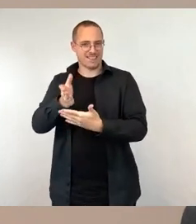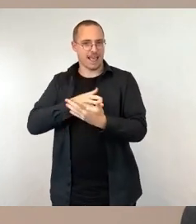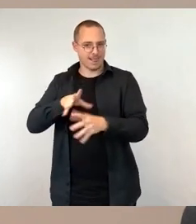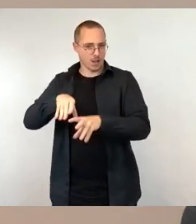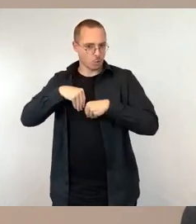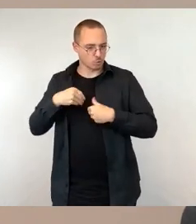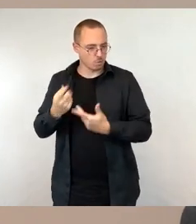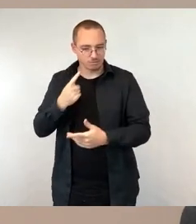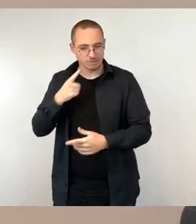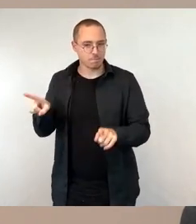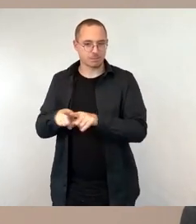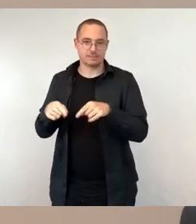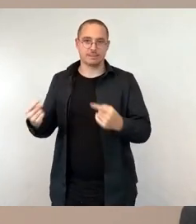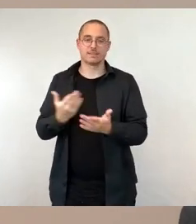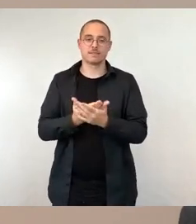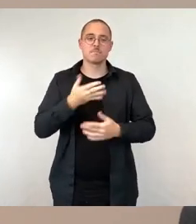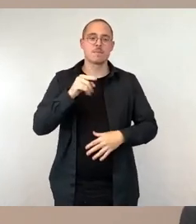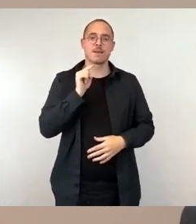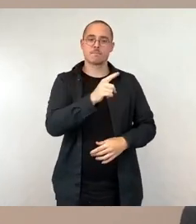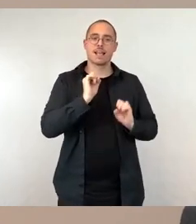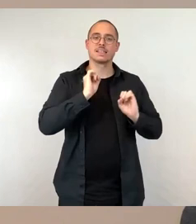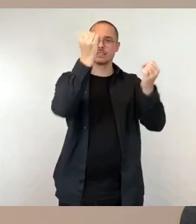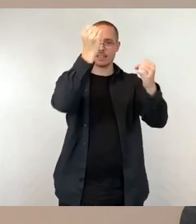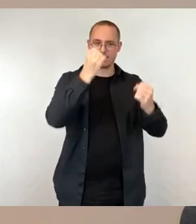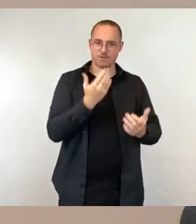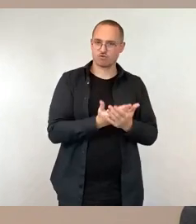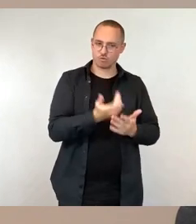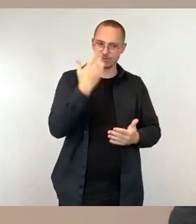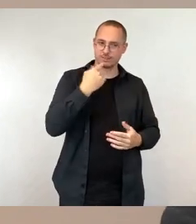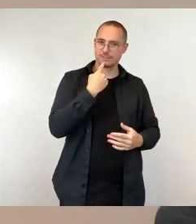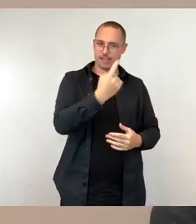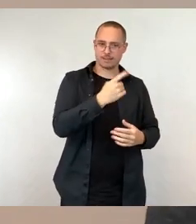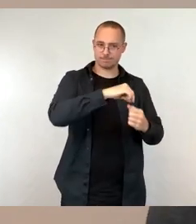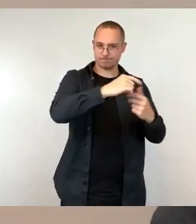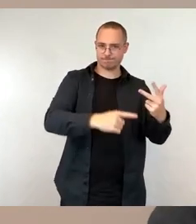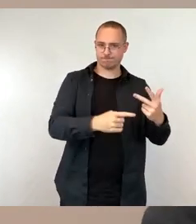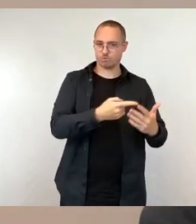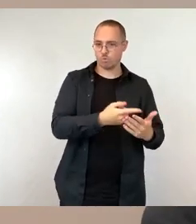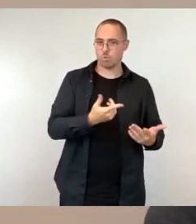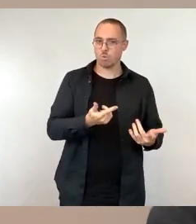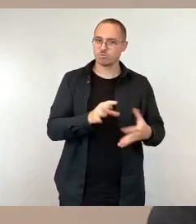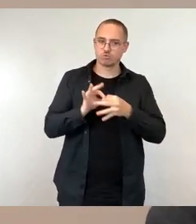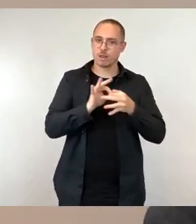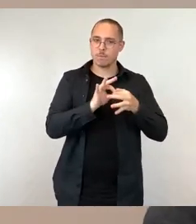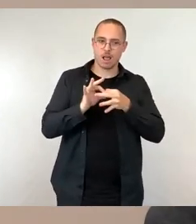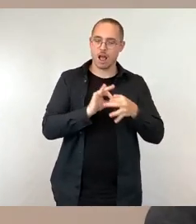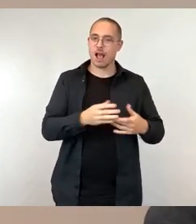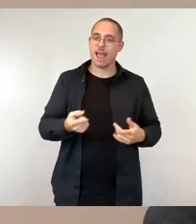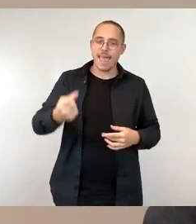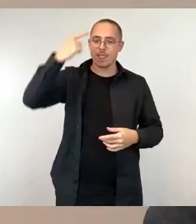die tatsächlich auch im Zusammenhang mit der Erinnerung an Mawa El-Schabini und ihre Ermordung stehen.